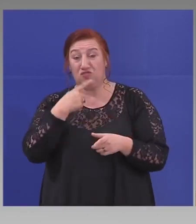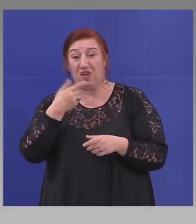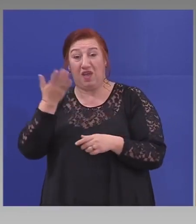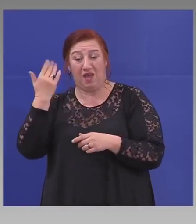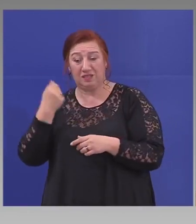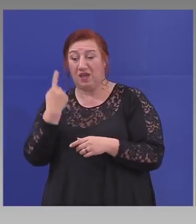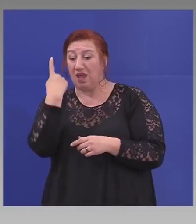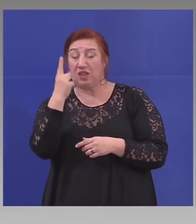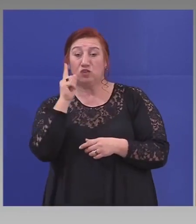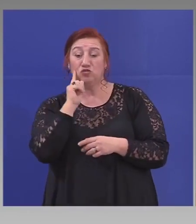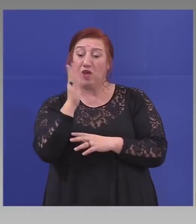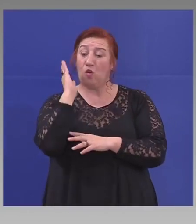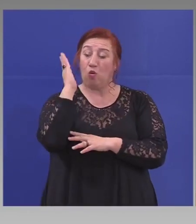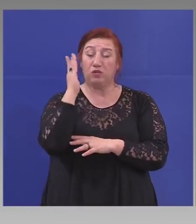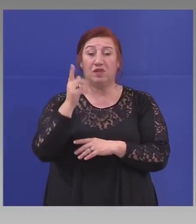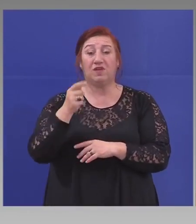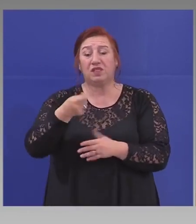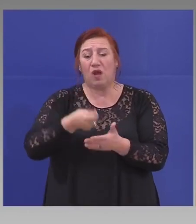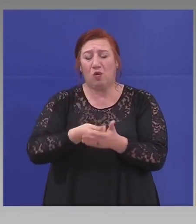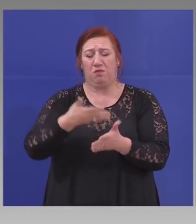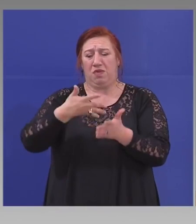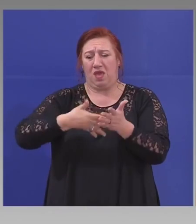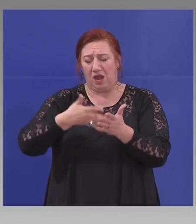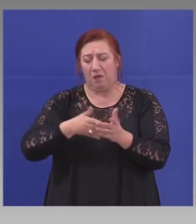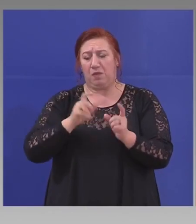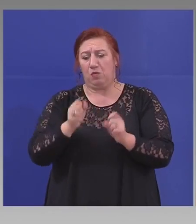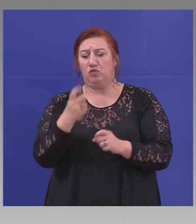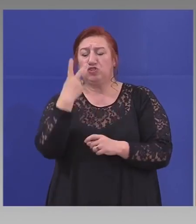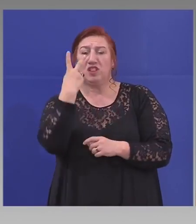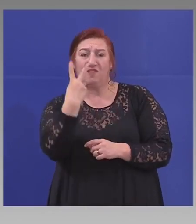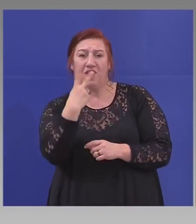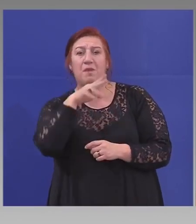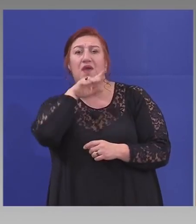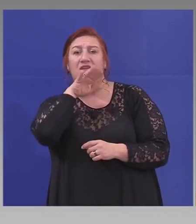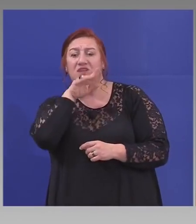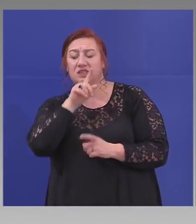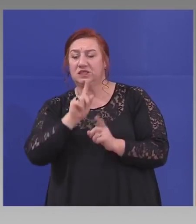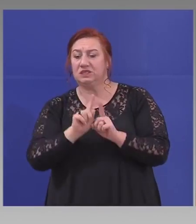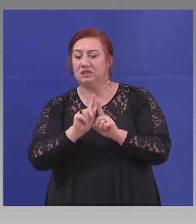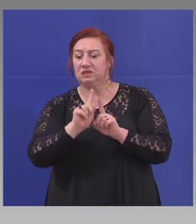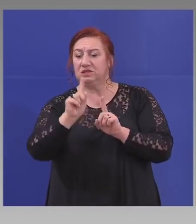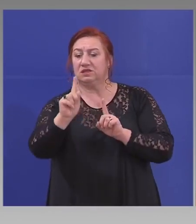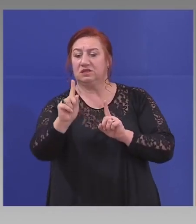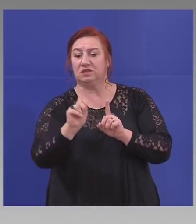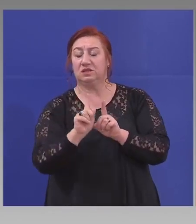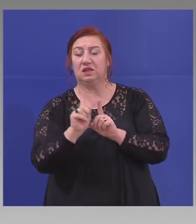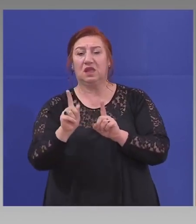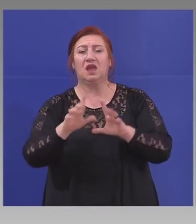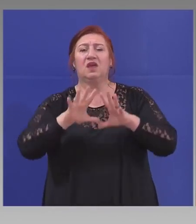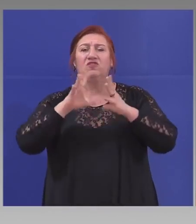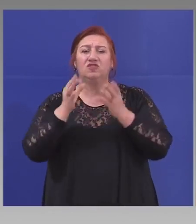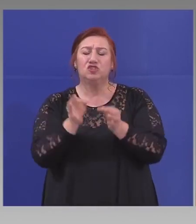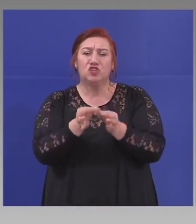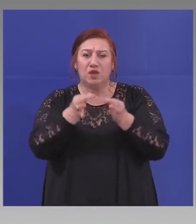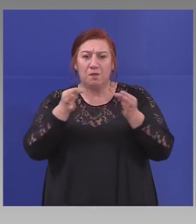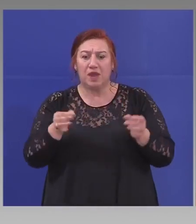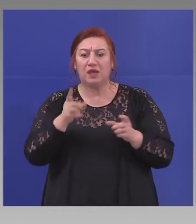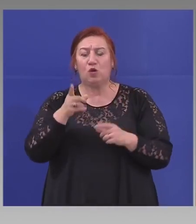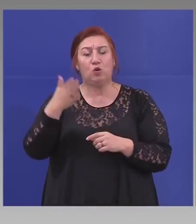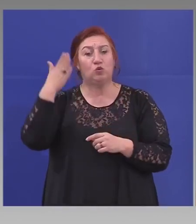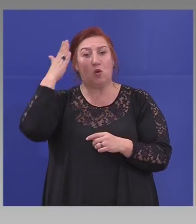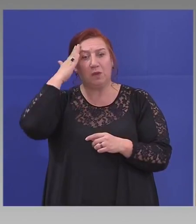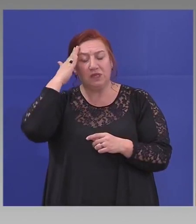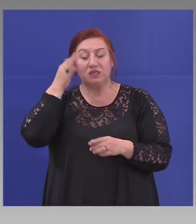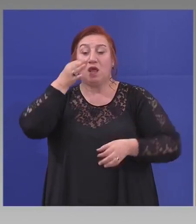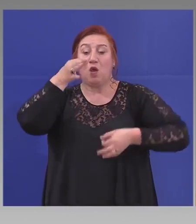човек да влиза в магазина, максимум по двама възрастни, и всички други мерки, които министрите надлежно